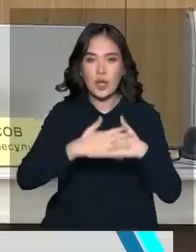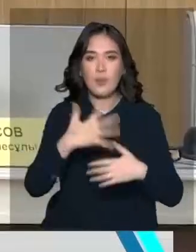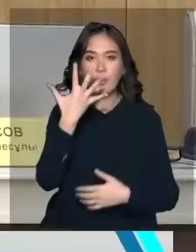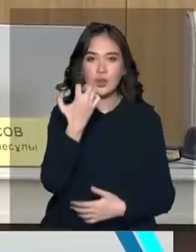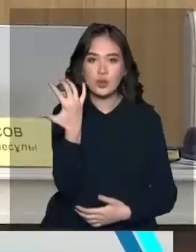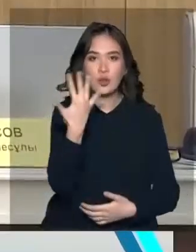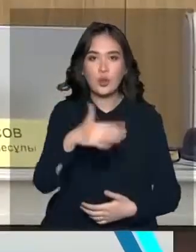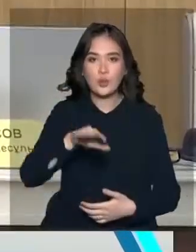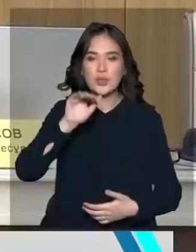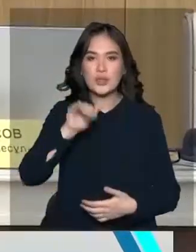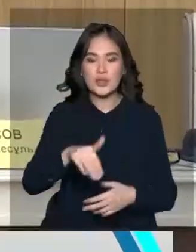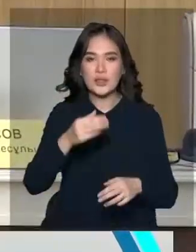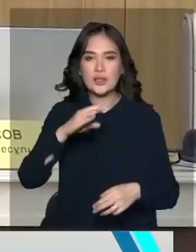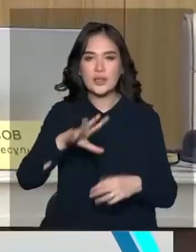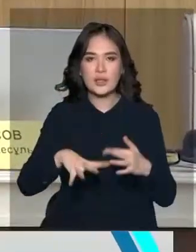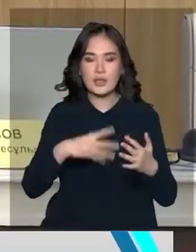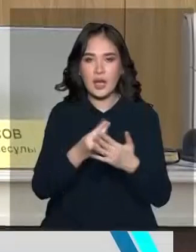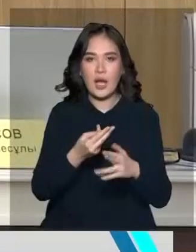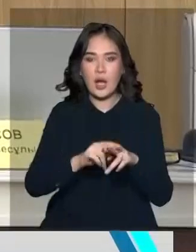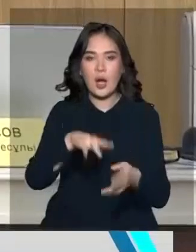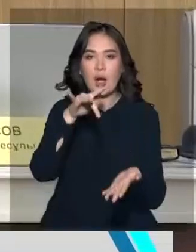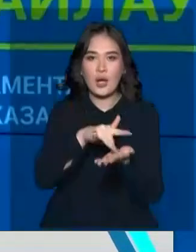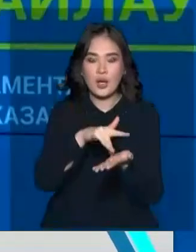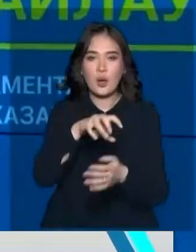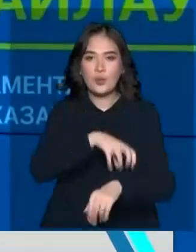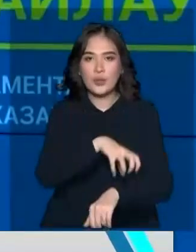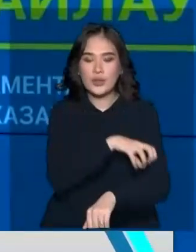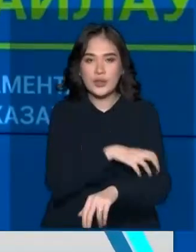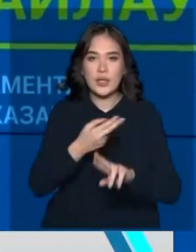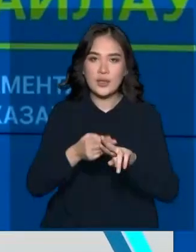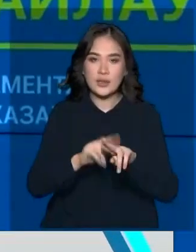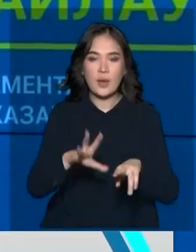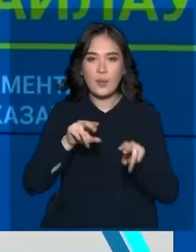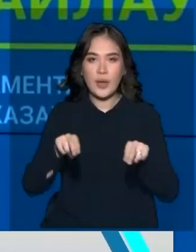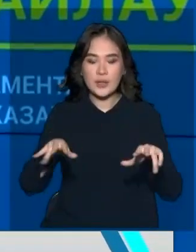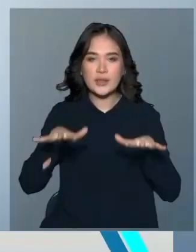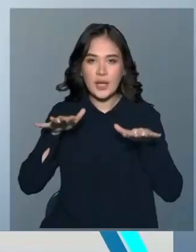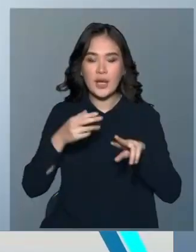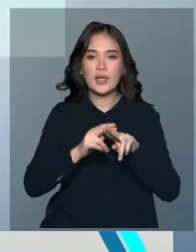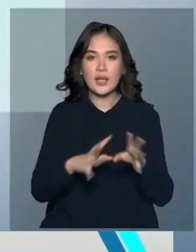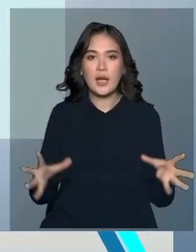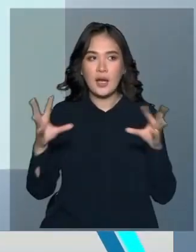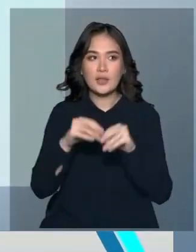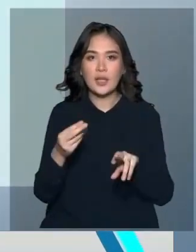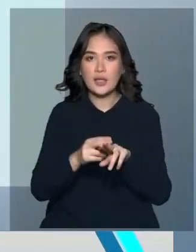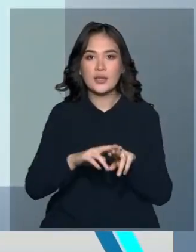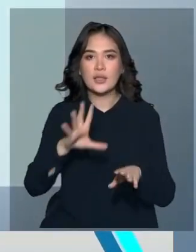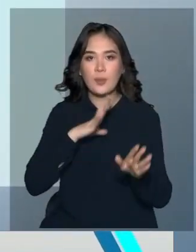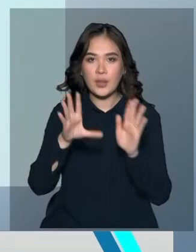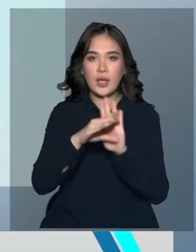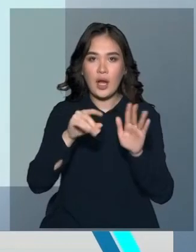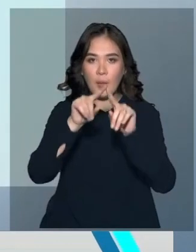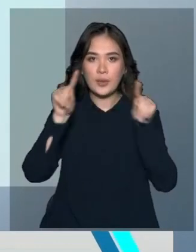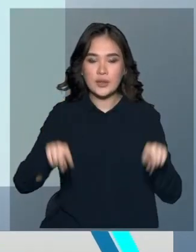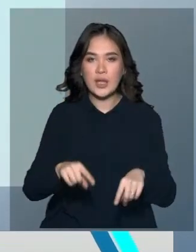550 мүн тенге берілет. Орталық сайлау комиссиясы жеребе суыру арқылы партиялардың ретін анықтат. Сонымен сайлау бүлетіндеріне